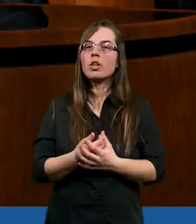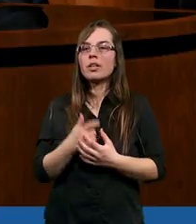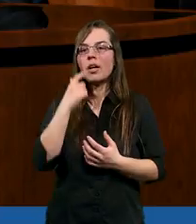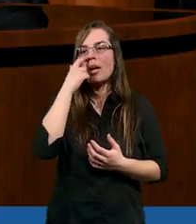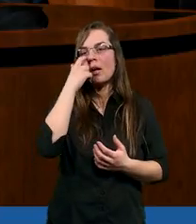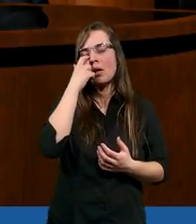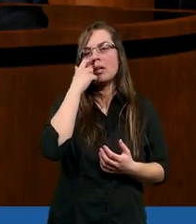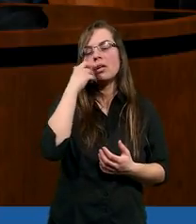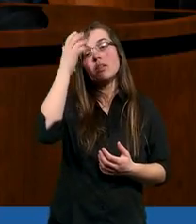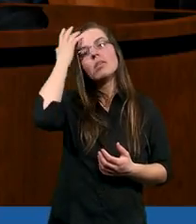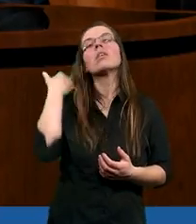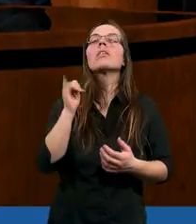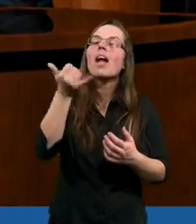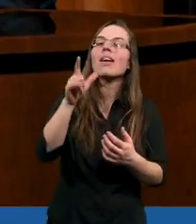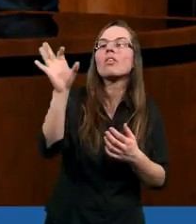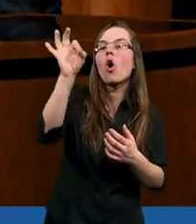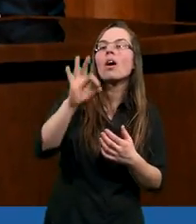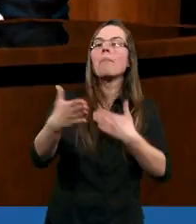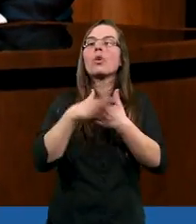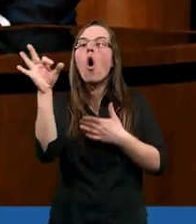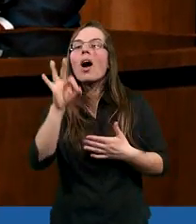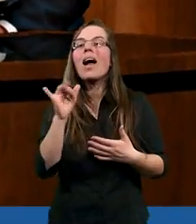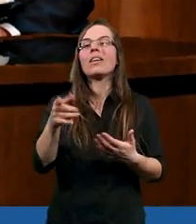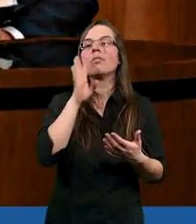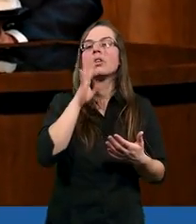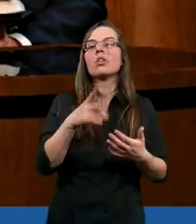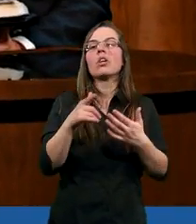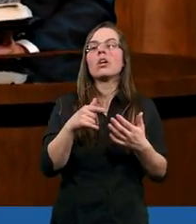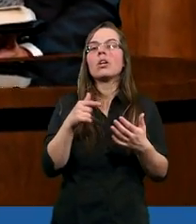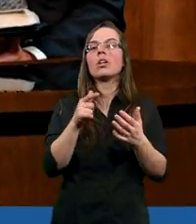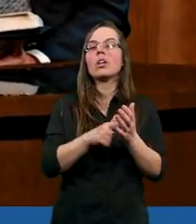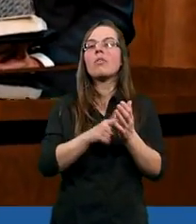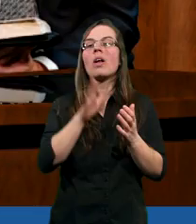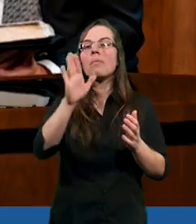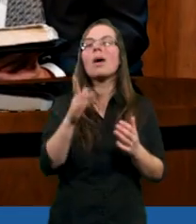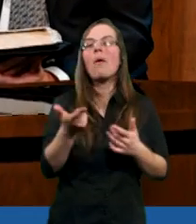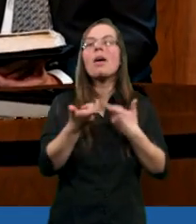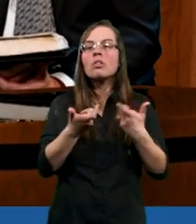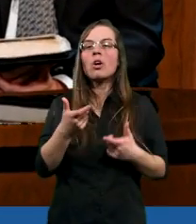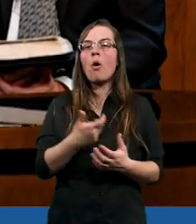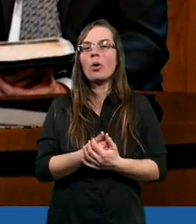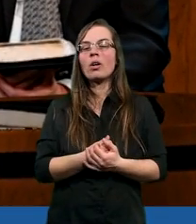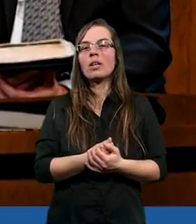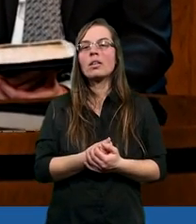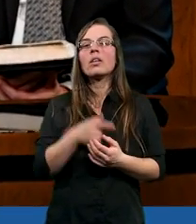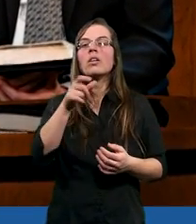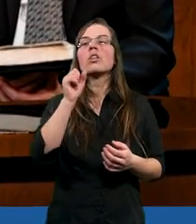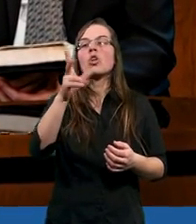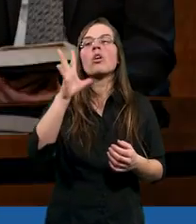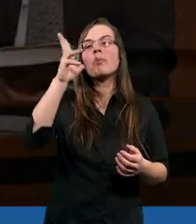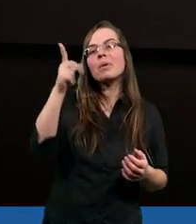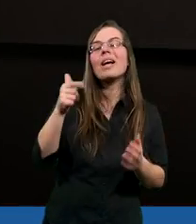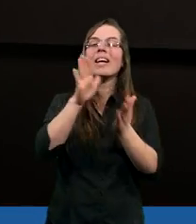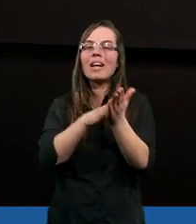Przy jakiej okazji? Tak, przy okazji wskrzeszenia Łazarza. Dziękuję. To jest